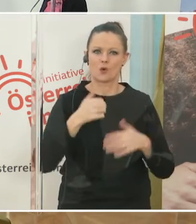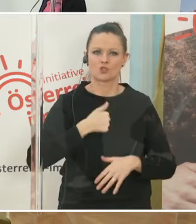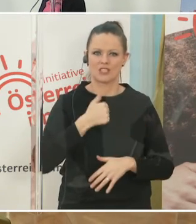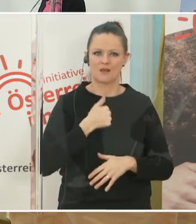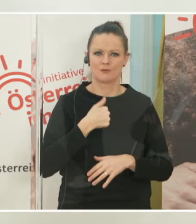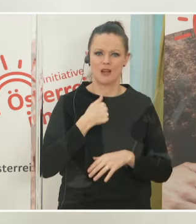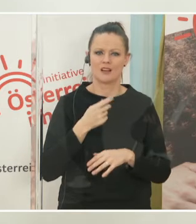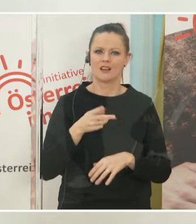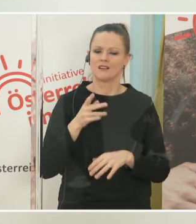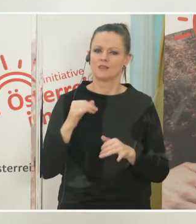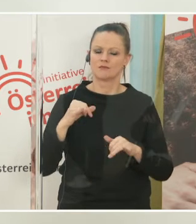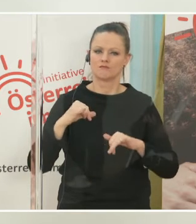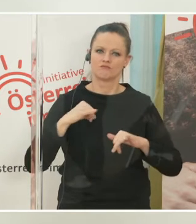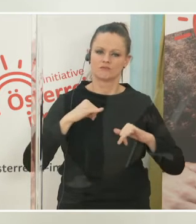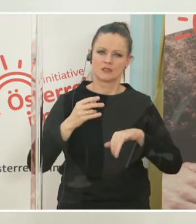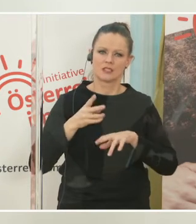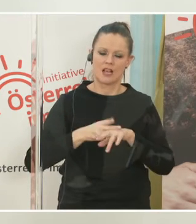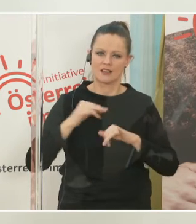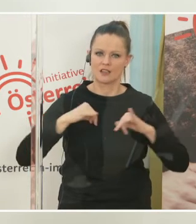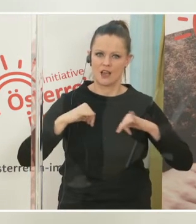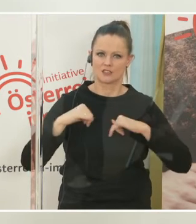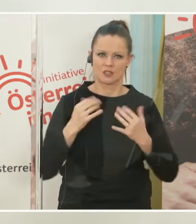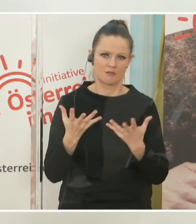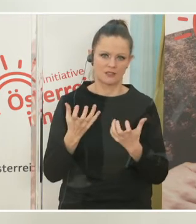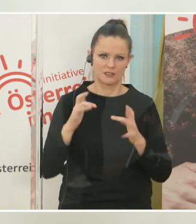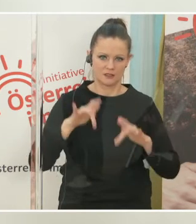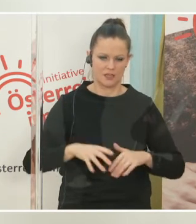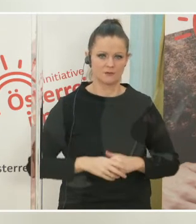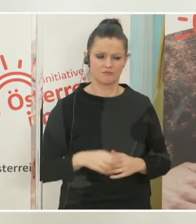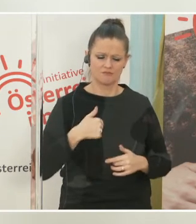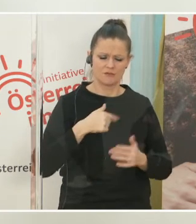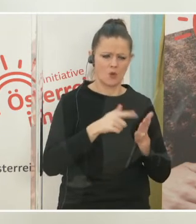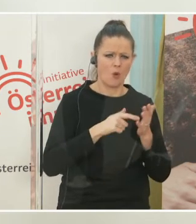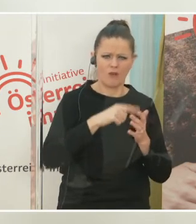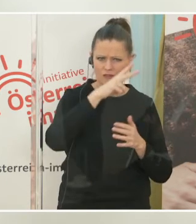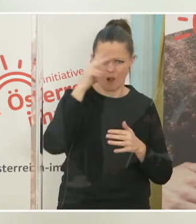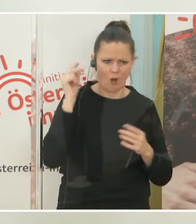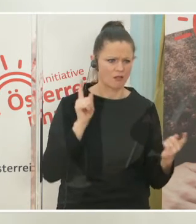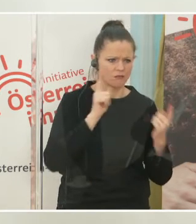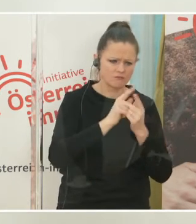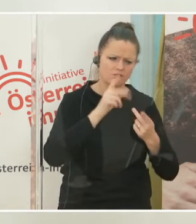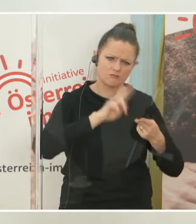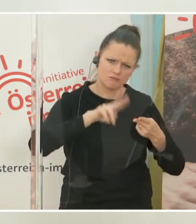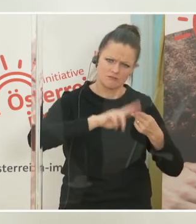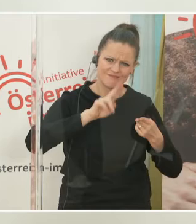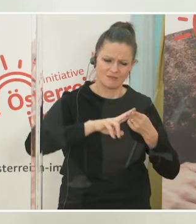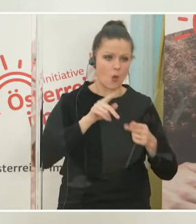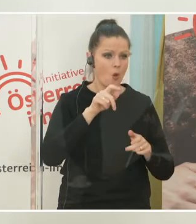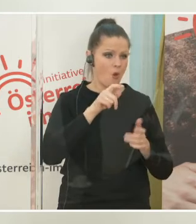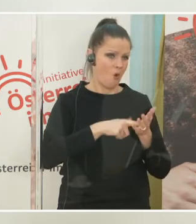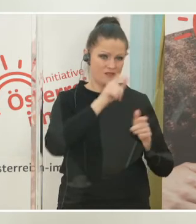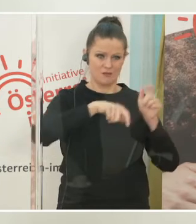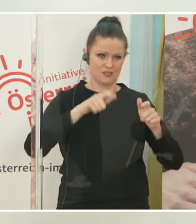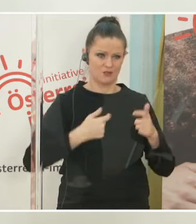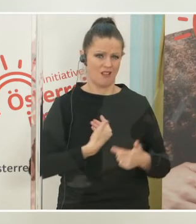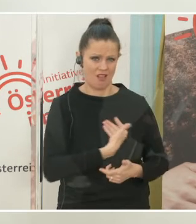Aus vielen Gesprächen mit Menschen innerhalb und außerhalb meiner Ordination weiß ich, wie groß derzeit die Verunsicherung ist.